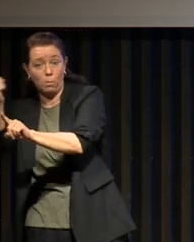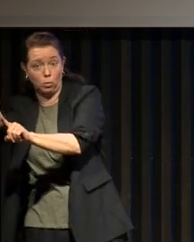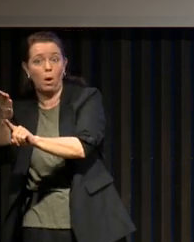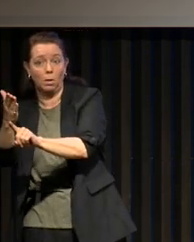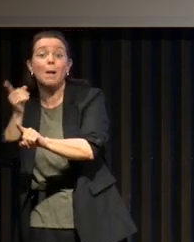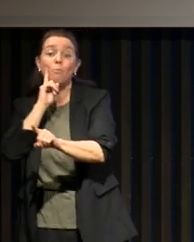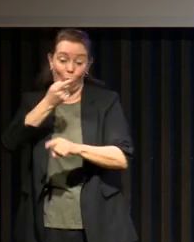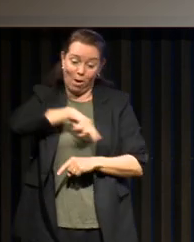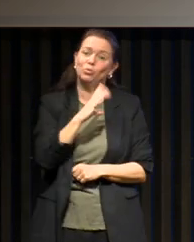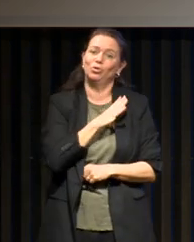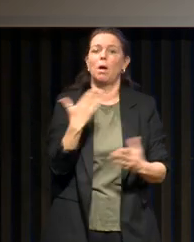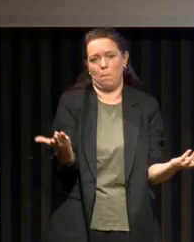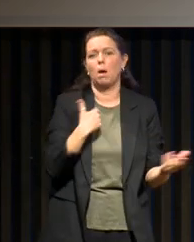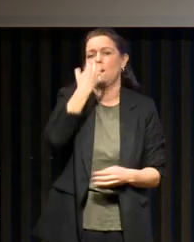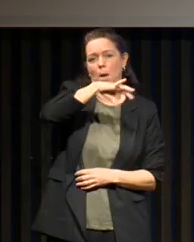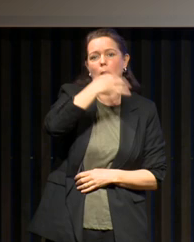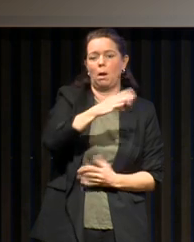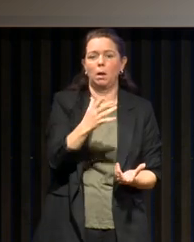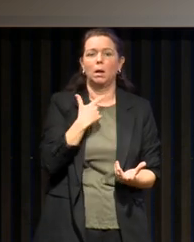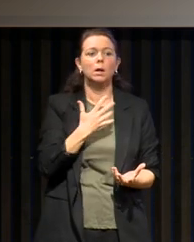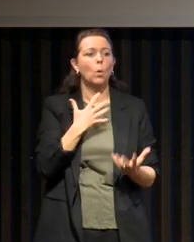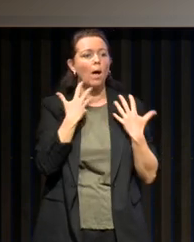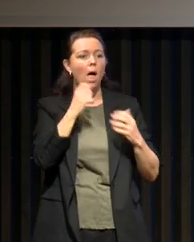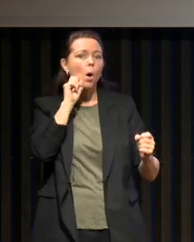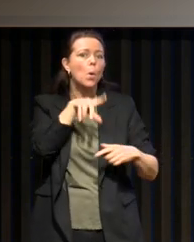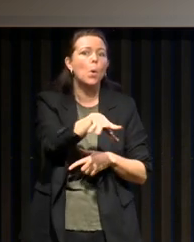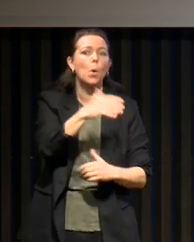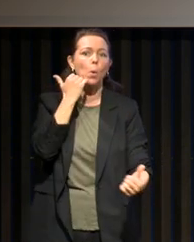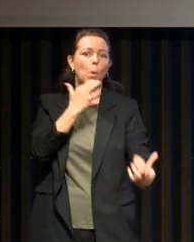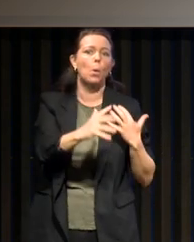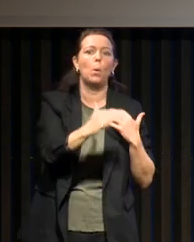parle, fait. Parce que le flux de l'air, le pneuma, c'est aussi l'esprit.